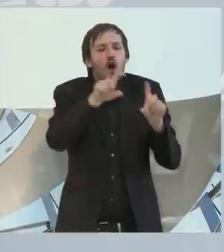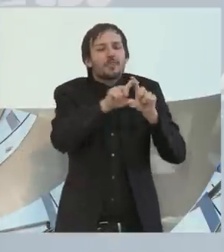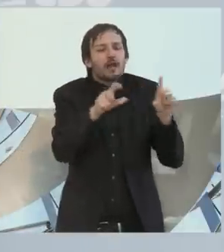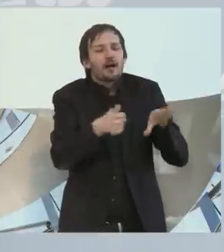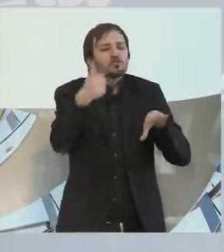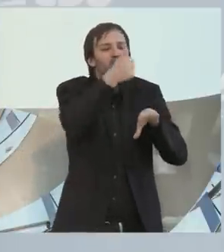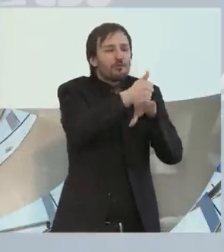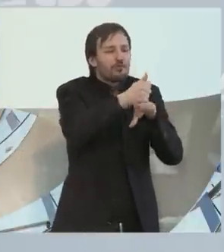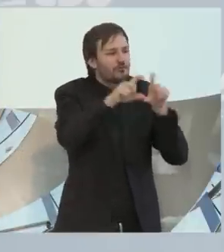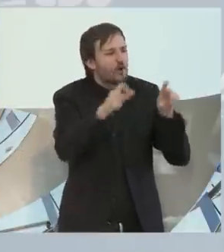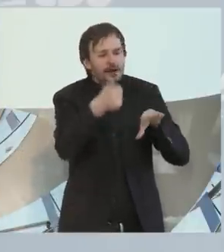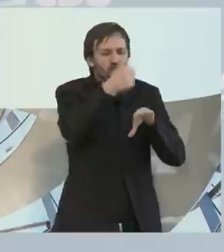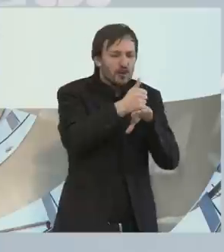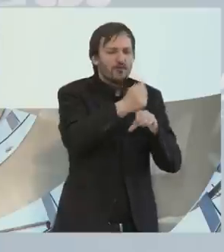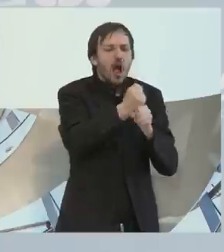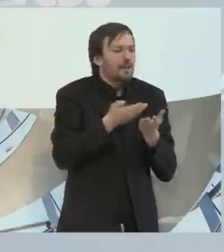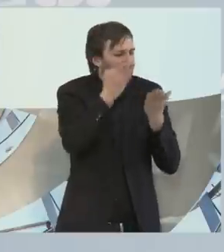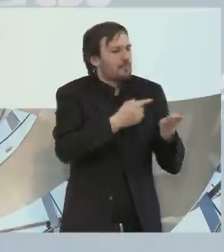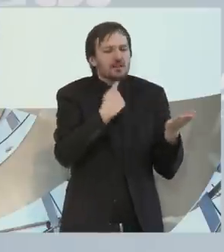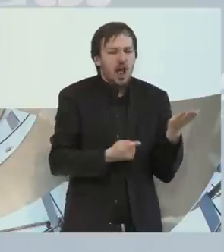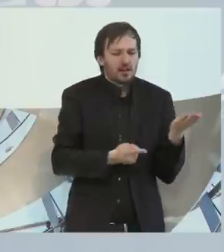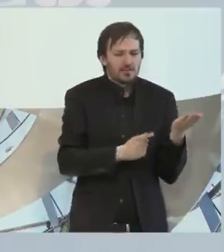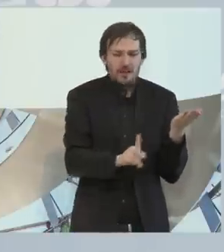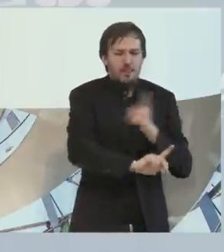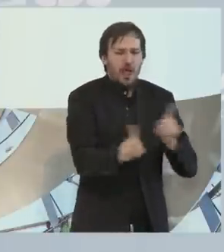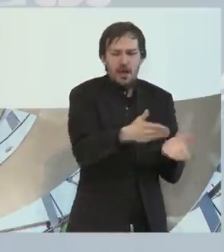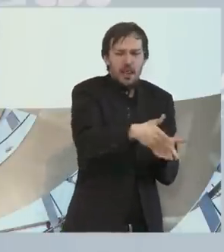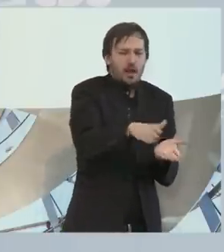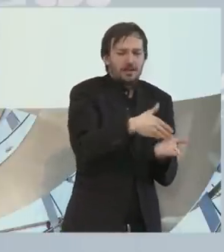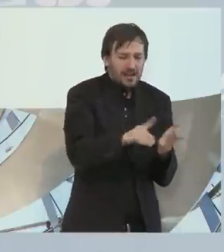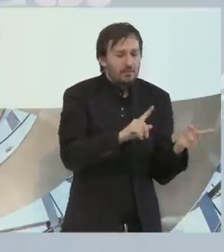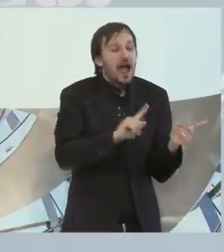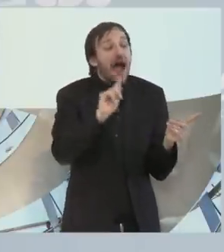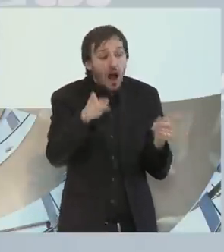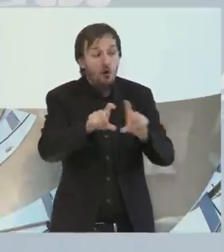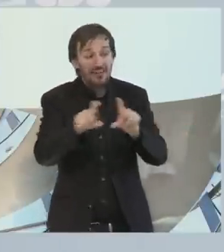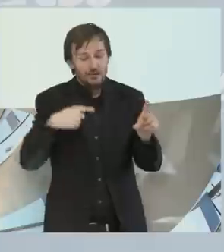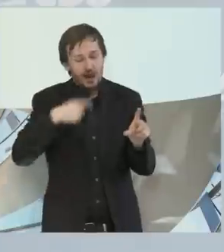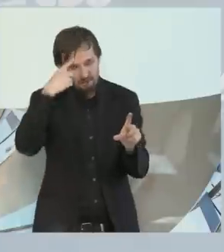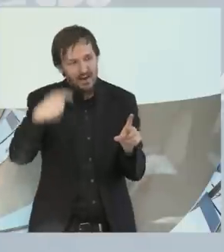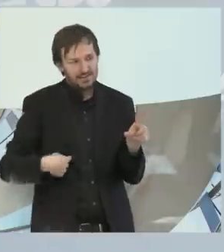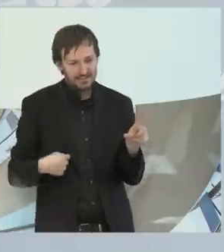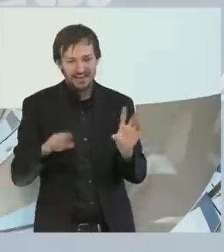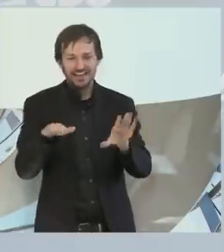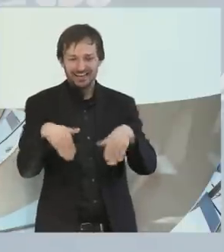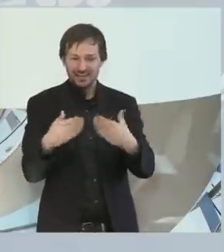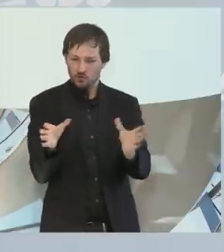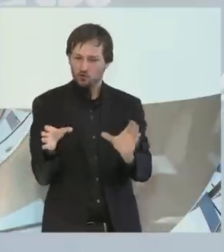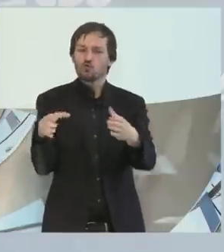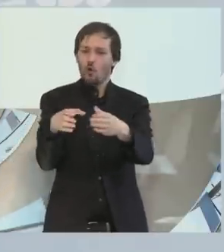wir nehmen niemanden, sondern es ist auch ein Thema, ich weiß, wovon ich spreche, dass eine Gruppe